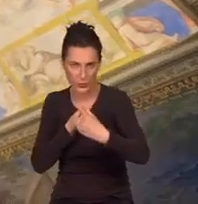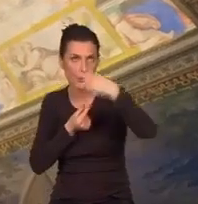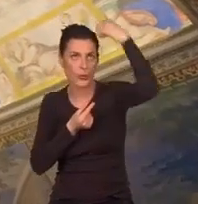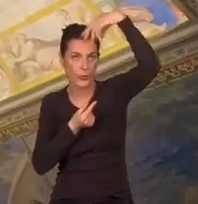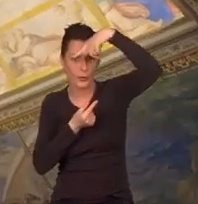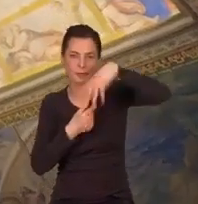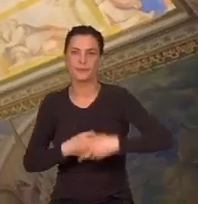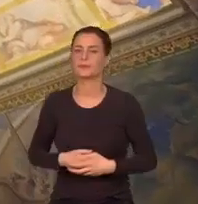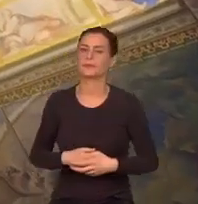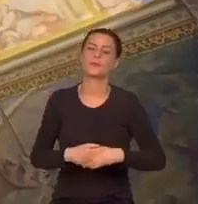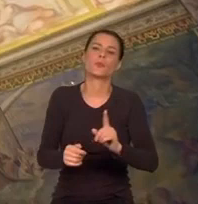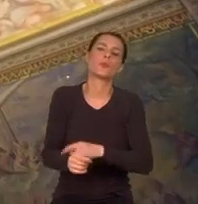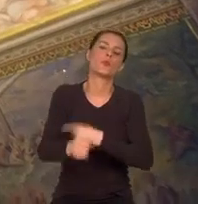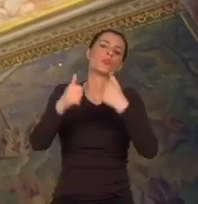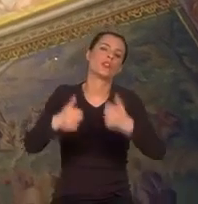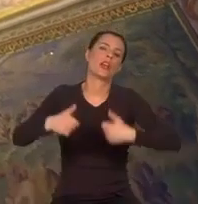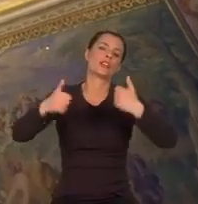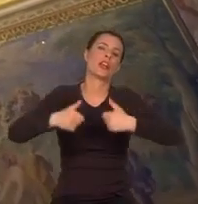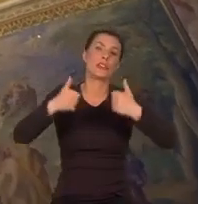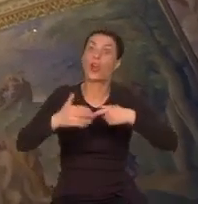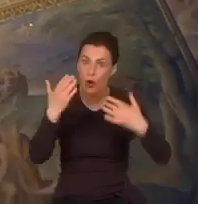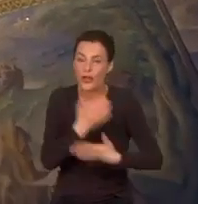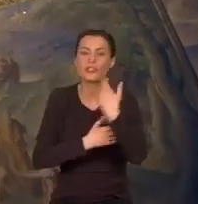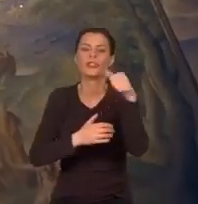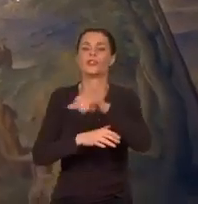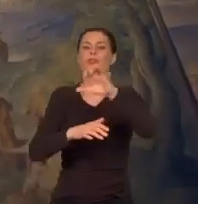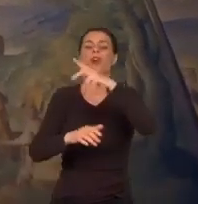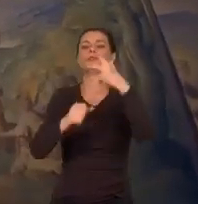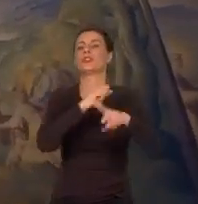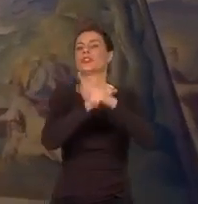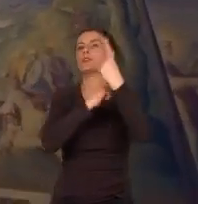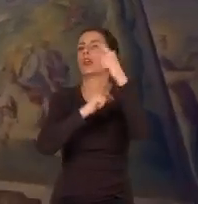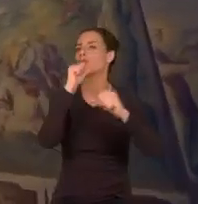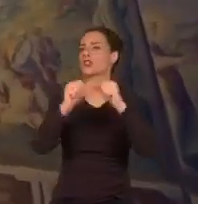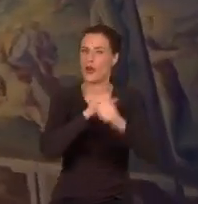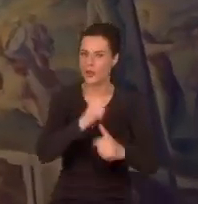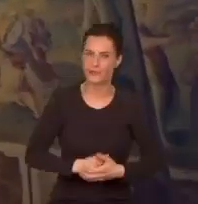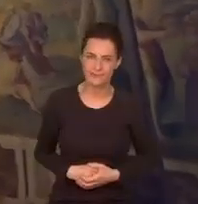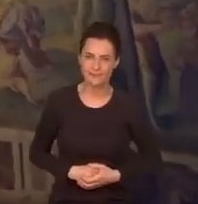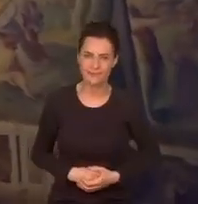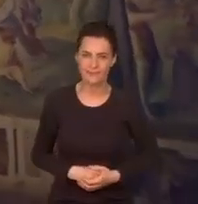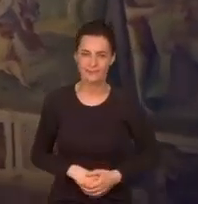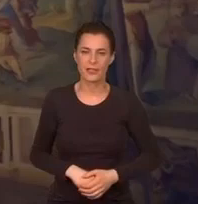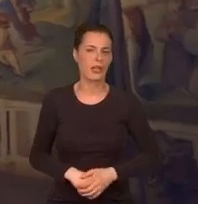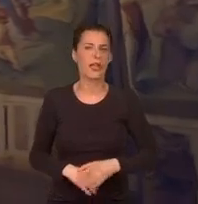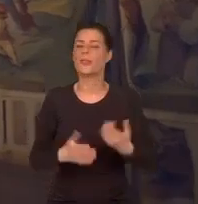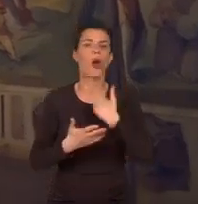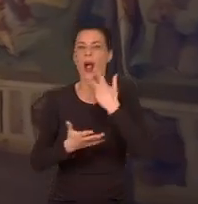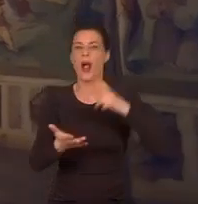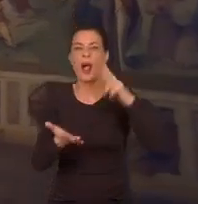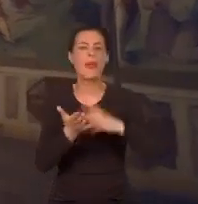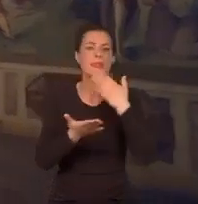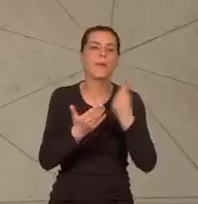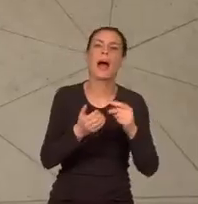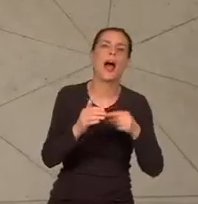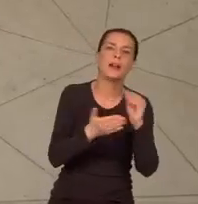Długo oczekiwana prezentacja odbyła się w 1581 roku. Nie potwierdza tego żadne